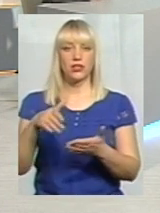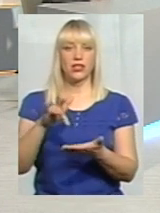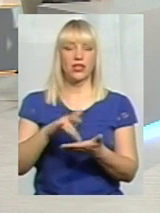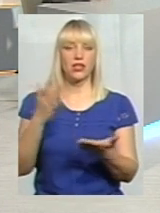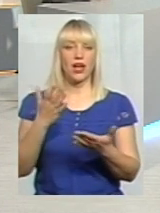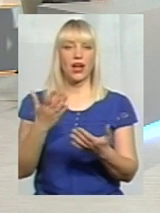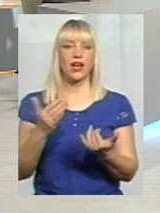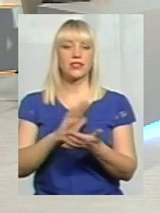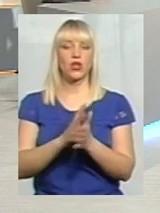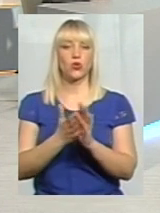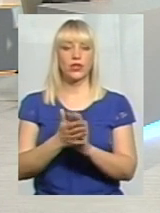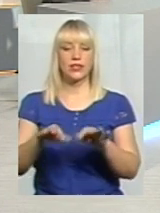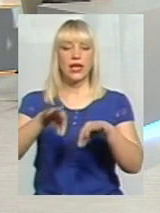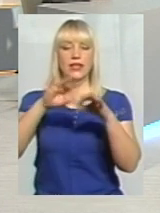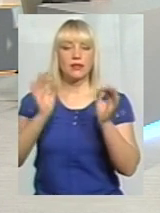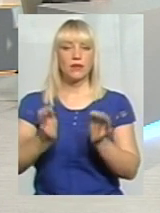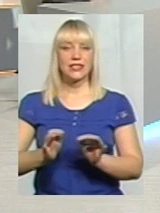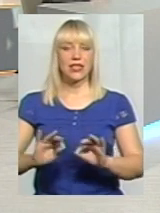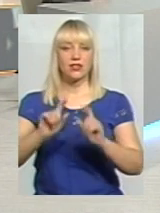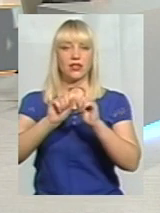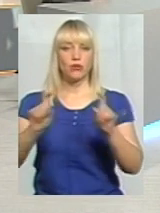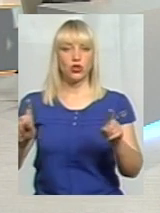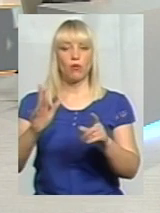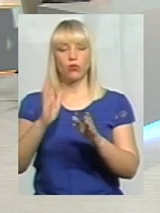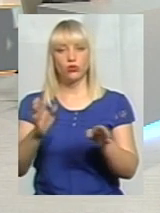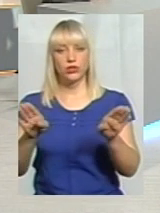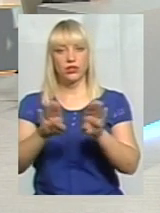мистецькими школами, що їх чекає, чи будуть їх закривати, чи ні?